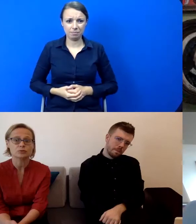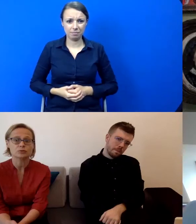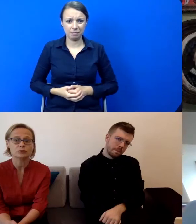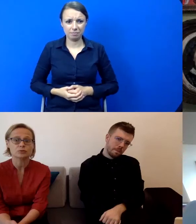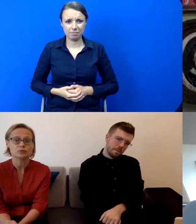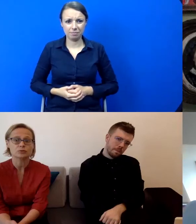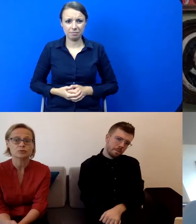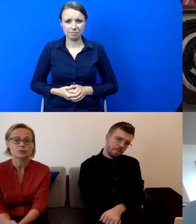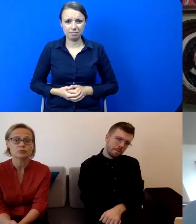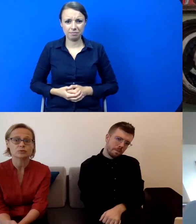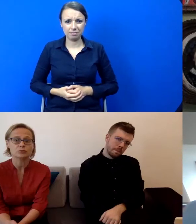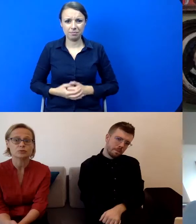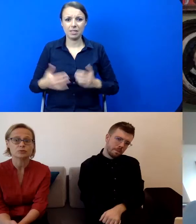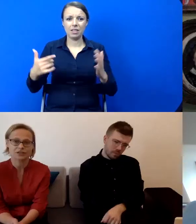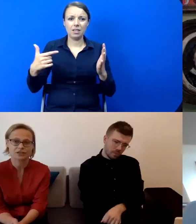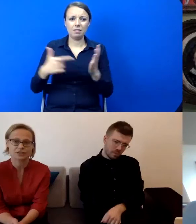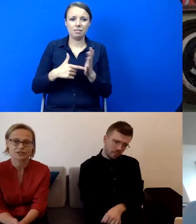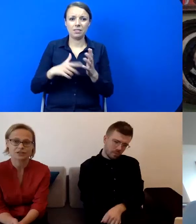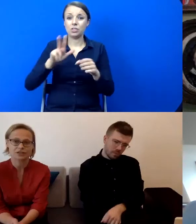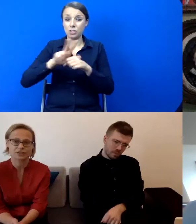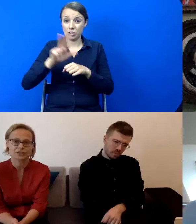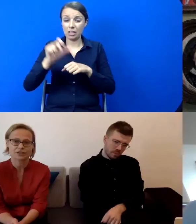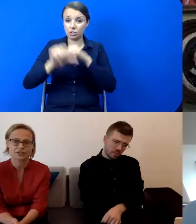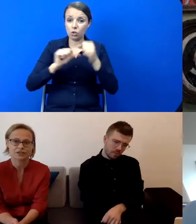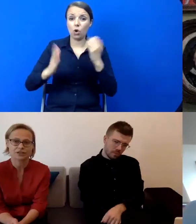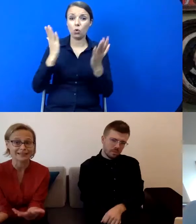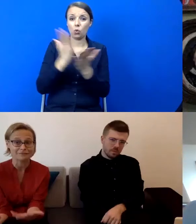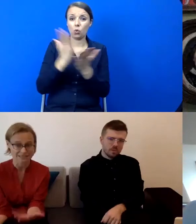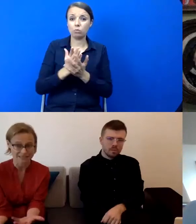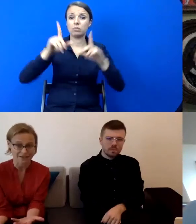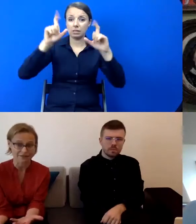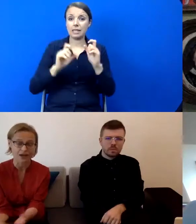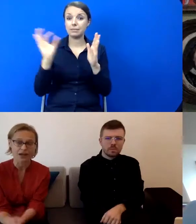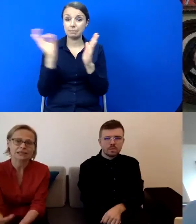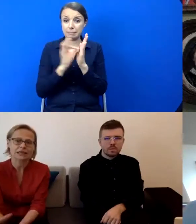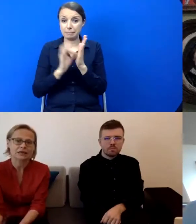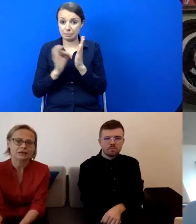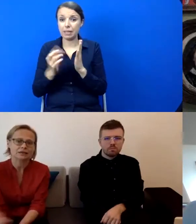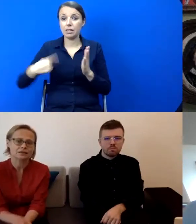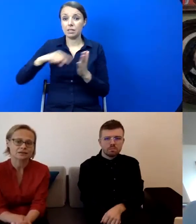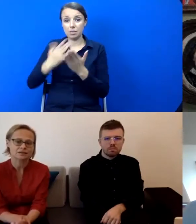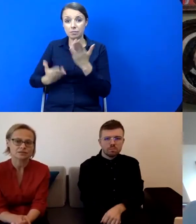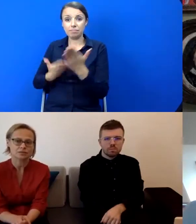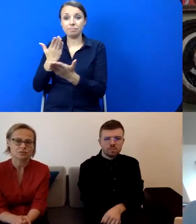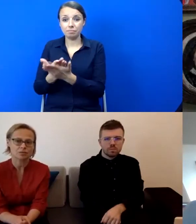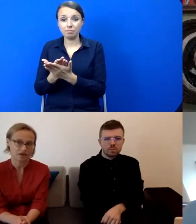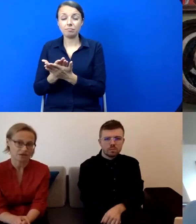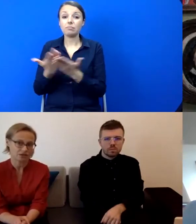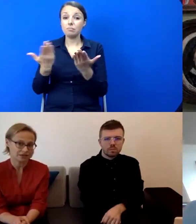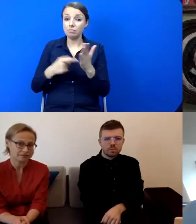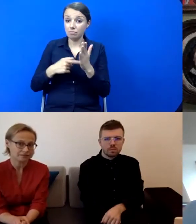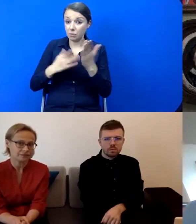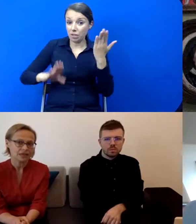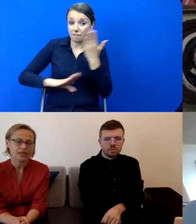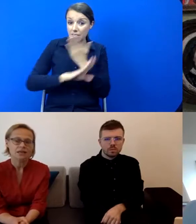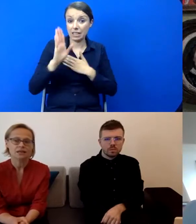roku takie regularne spotkanie na wystawa. Były to spotkania